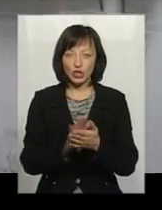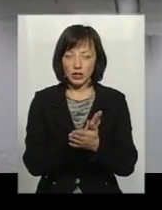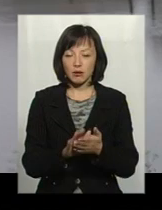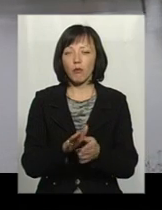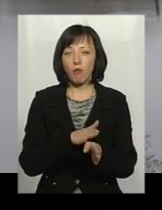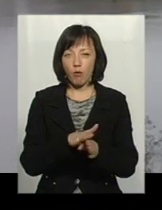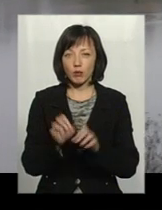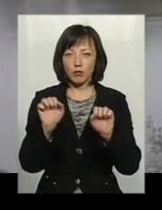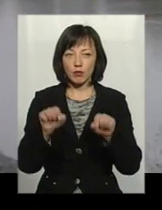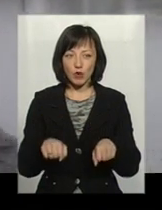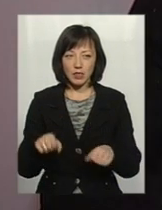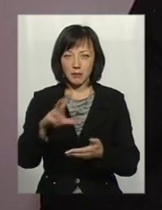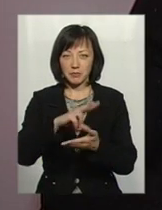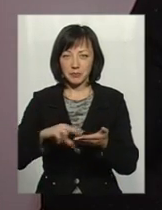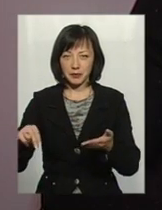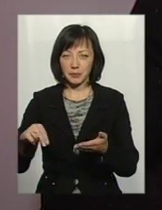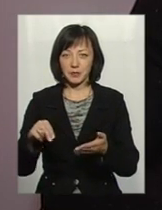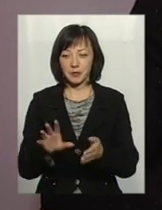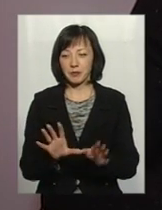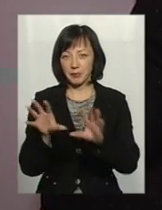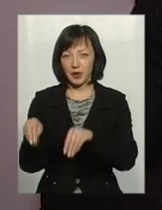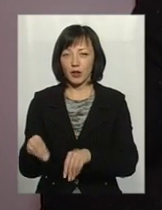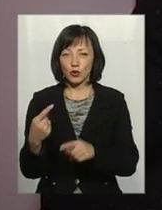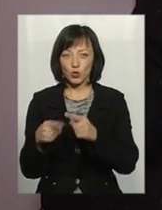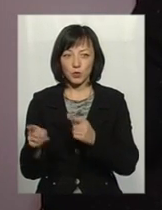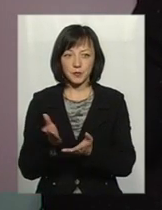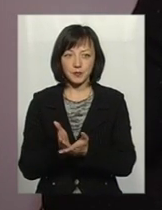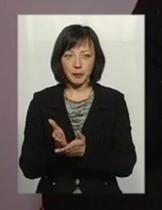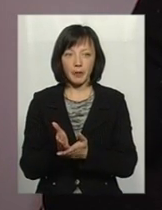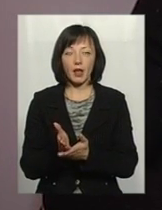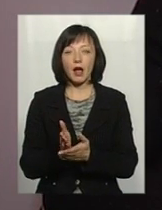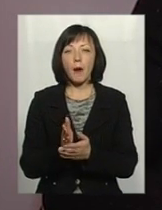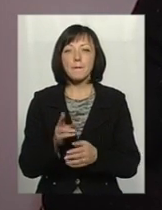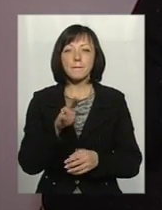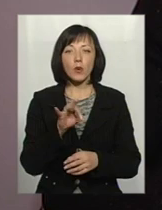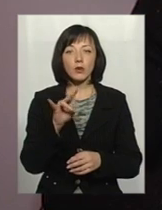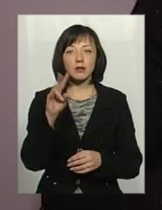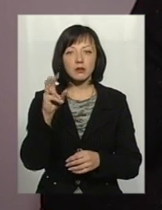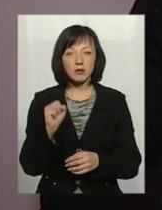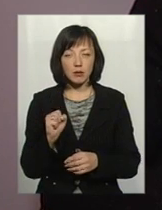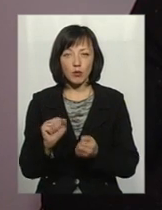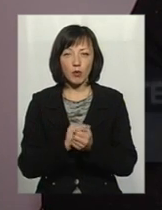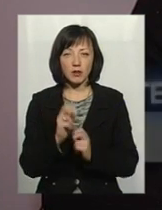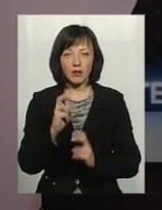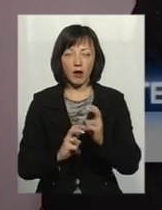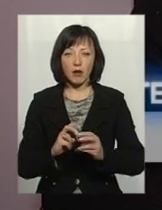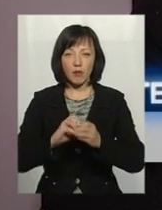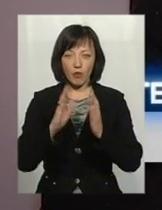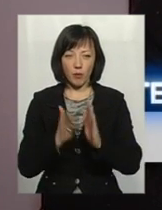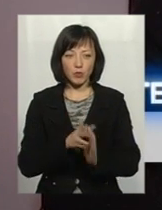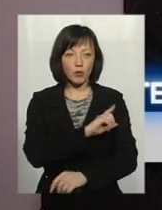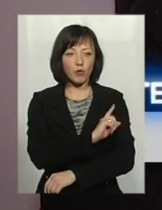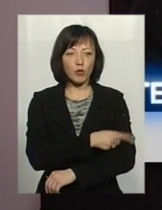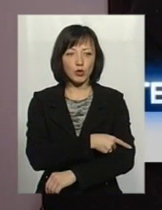має можливість дублювати інша. Очисні зберігання Понянківської картонно-бумажної фабрики представляють з себе комплекс можливості 20 тисяч